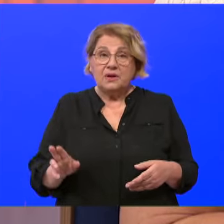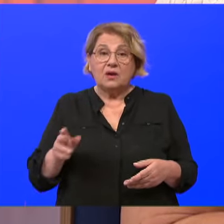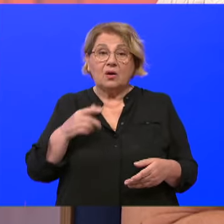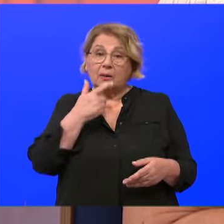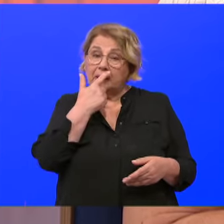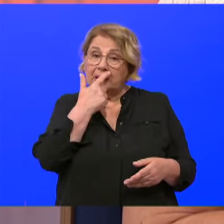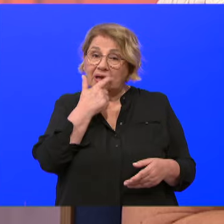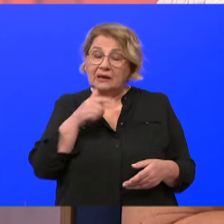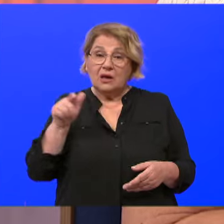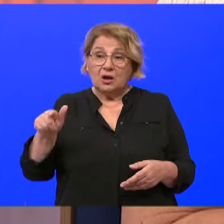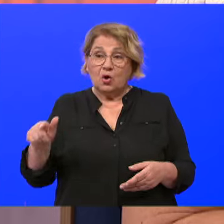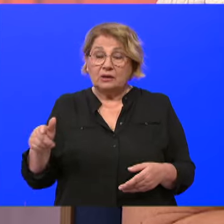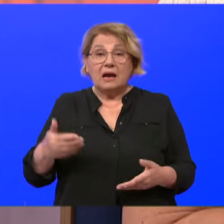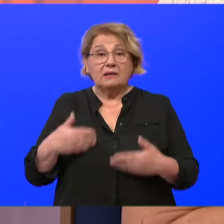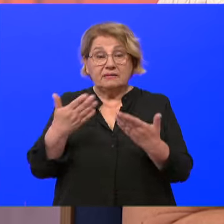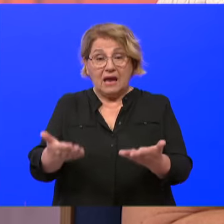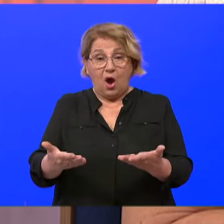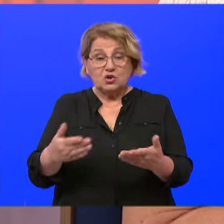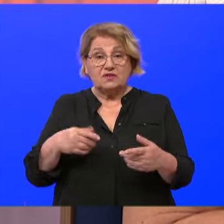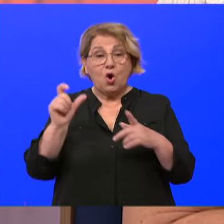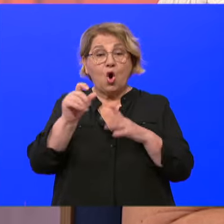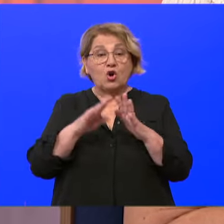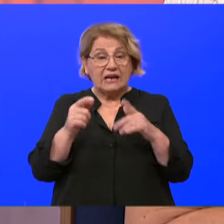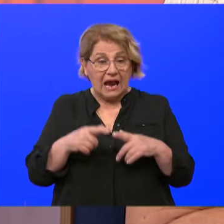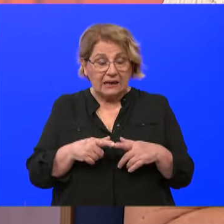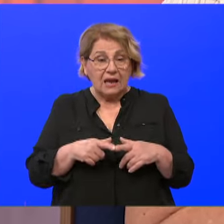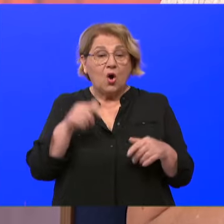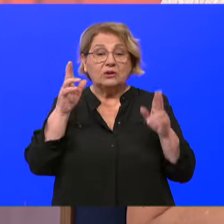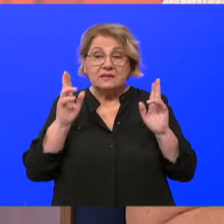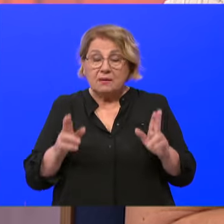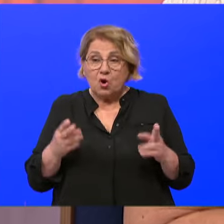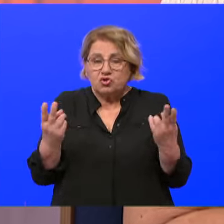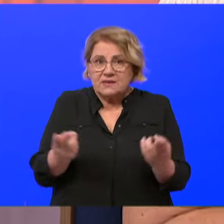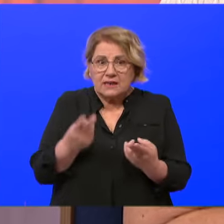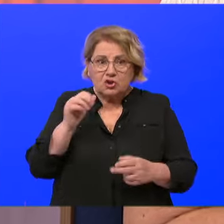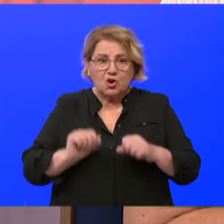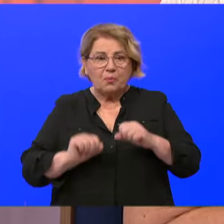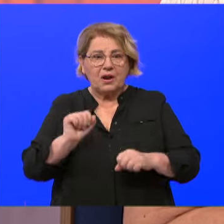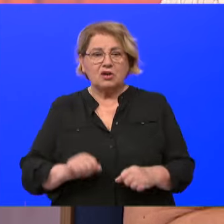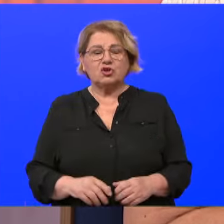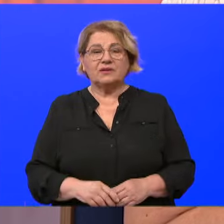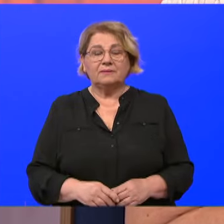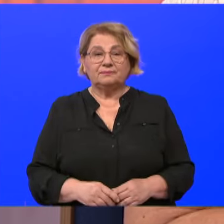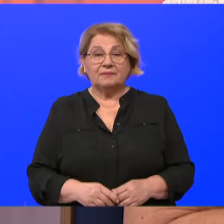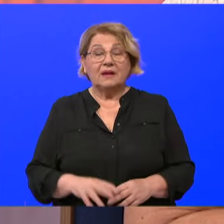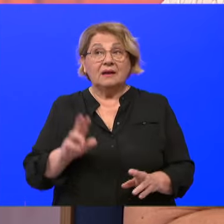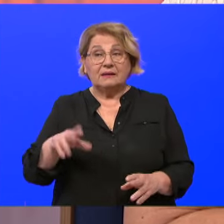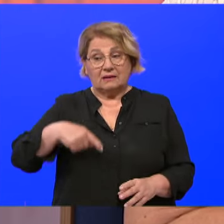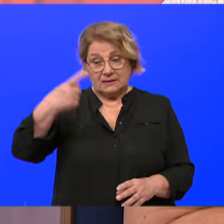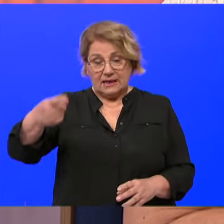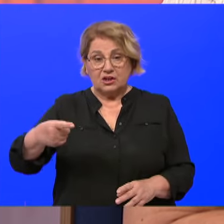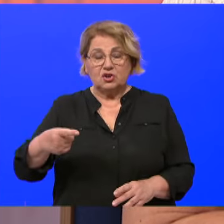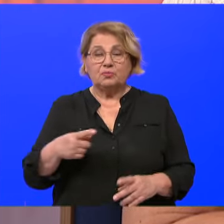odnosno primarius Kocman je obećao da će 13.6. nam doći pa možete vidjeti nastavak o toj